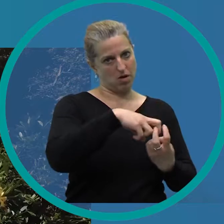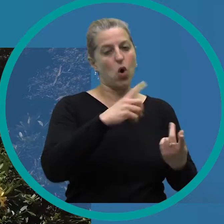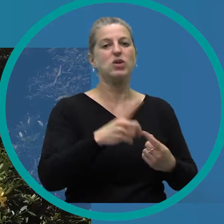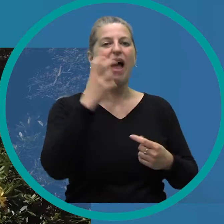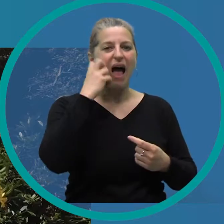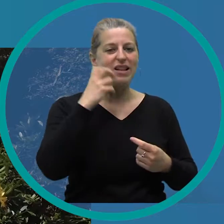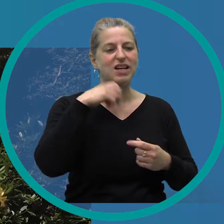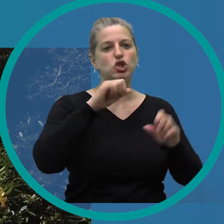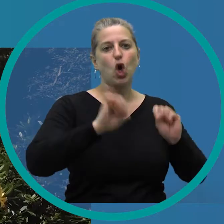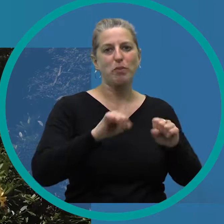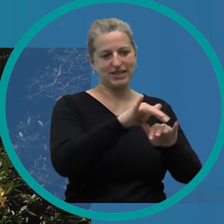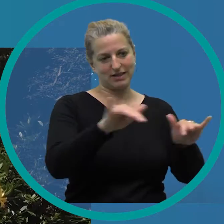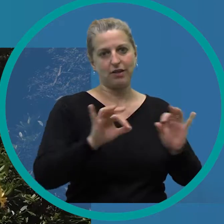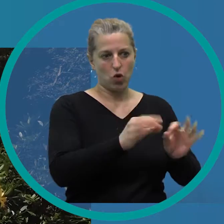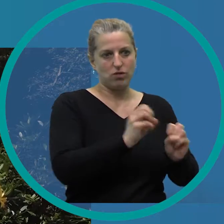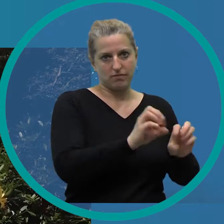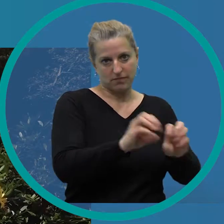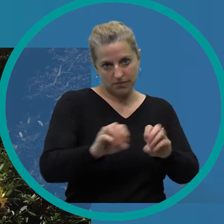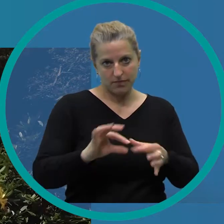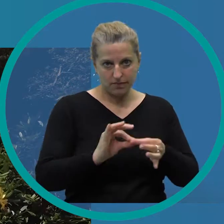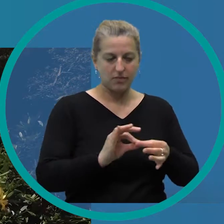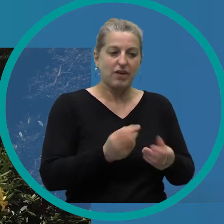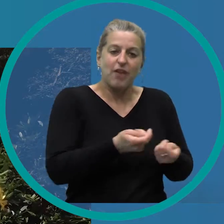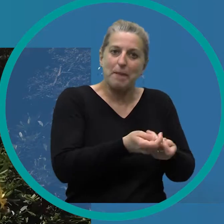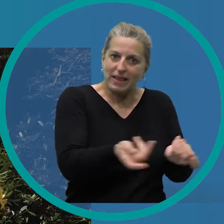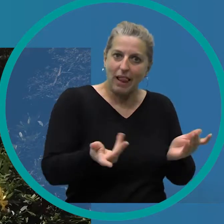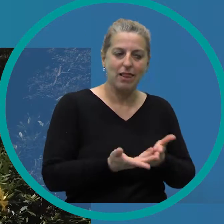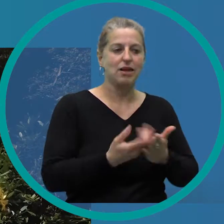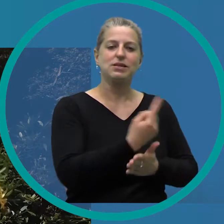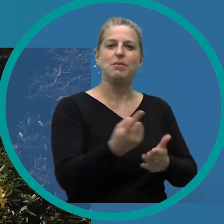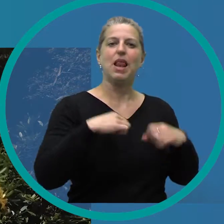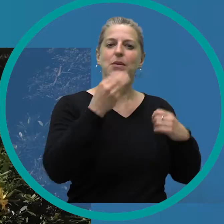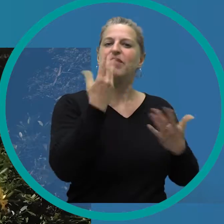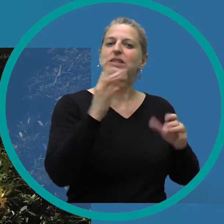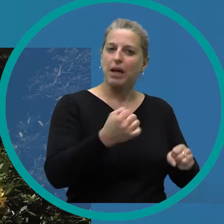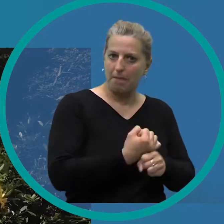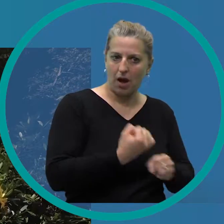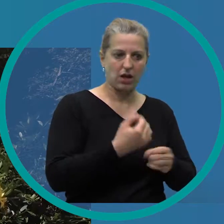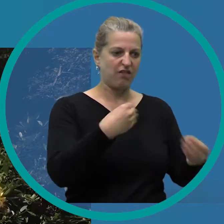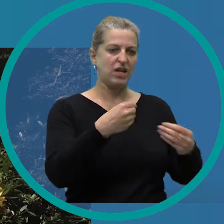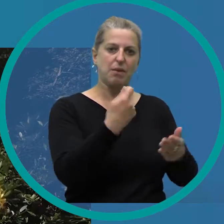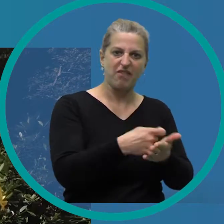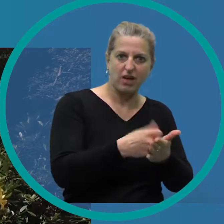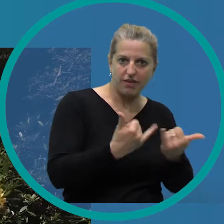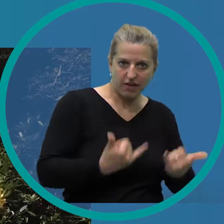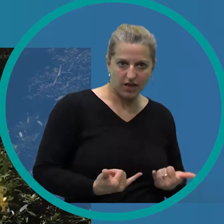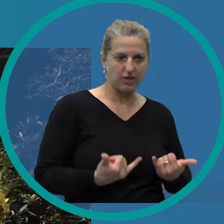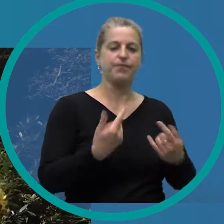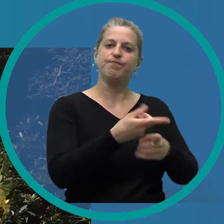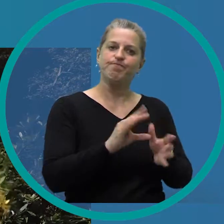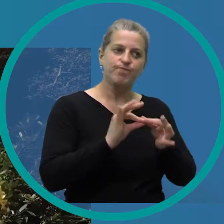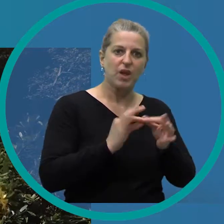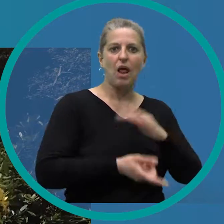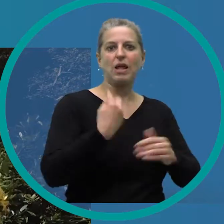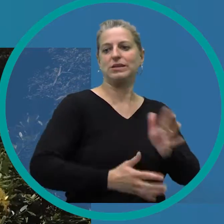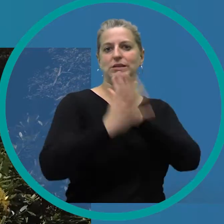Alterskompetenzen in den Bereichen Ernährung und Hauswirtschaft vermitteln, um zu vermitteln, was kann ich überhaupt mit dem Lebensmittel tun, wie kann ich die Qualität bewerten. Das sind alles Dinge,